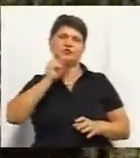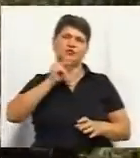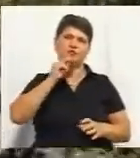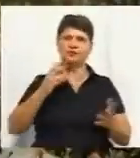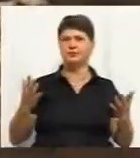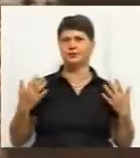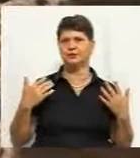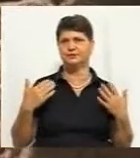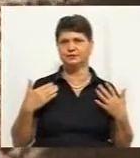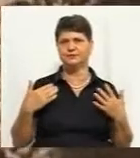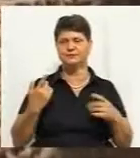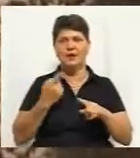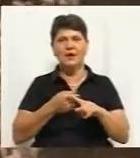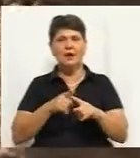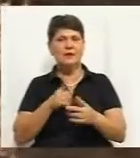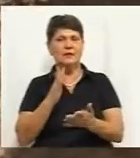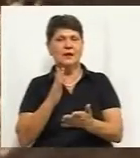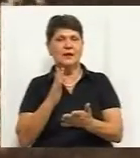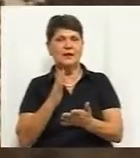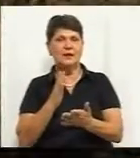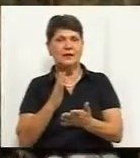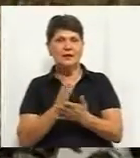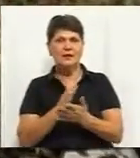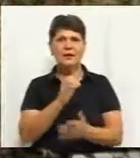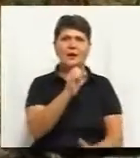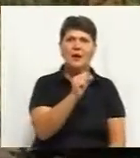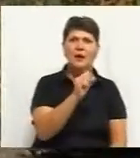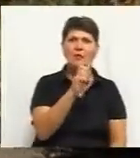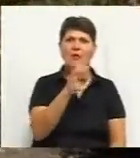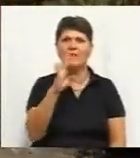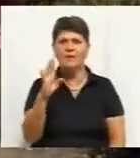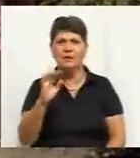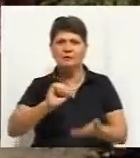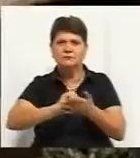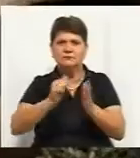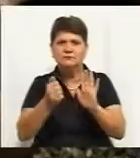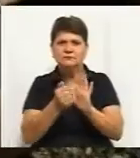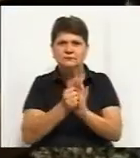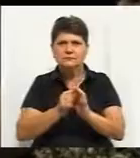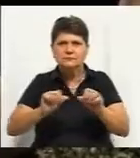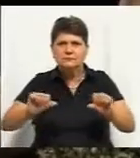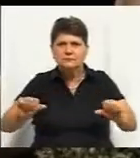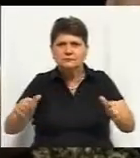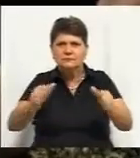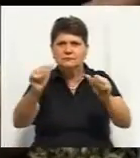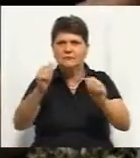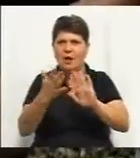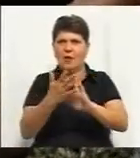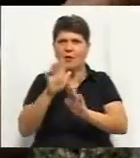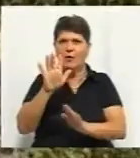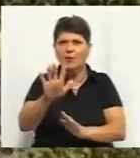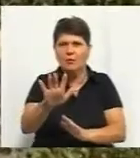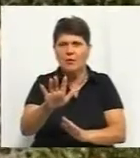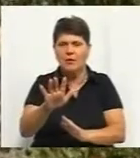збереглися ініціали власників палацу. На трикутній цеглині, з якої будували мур довкола садиби, застиг відбиток руки, каже